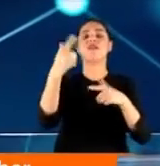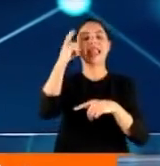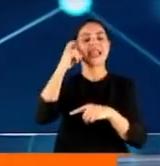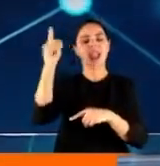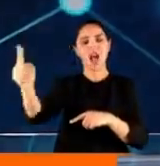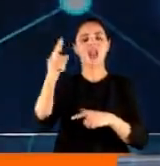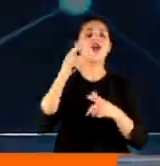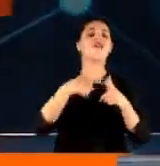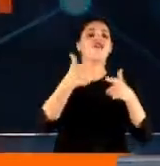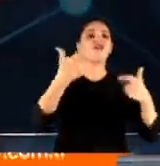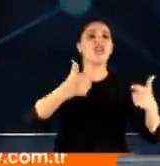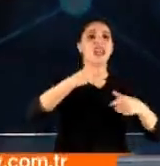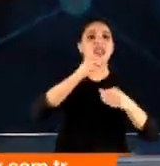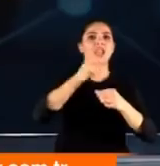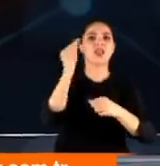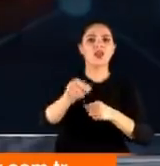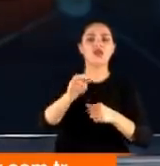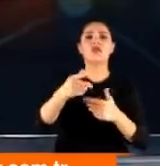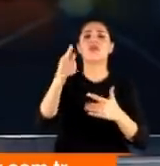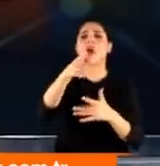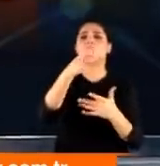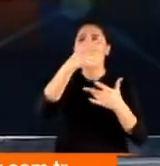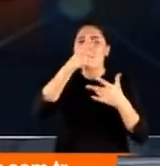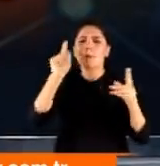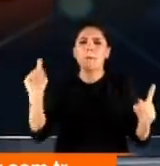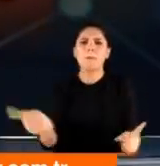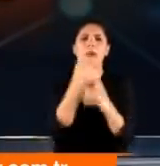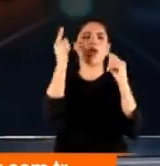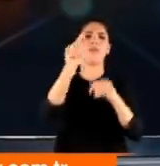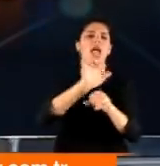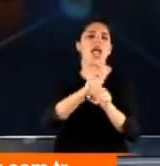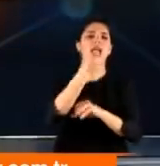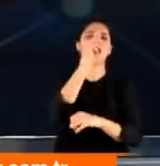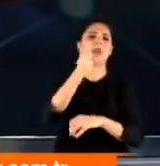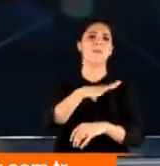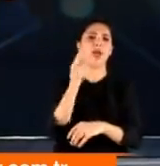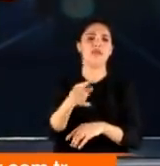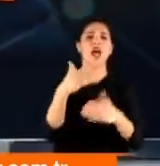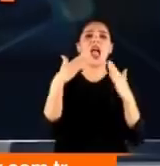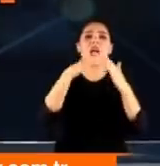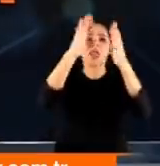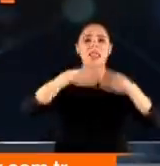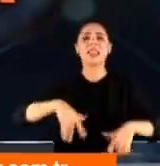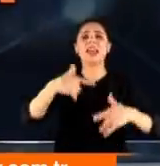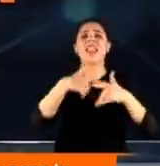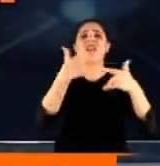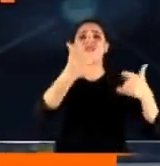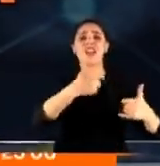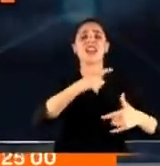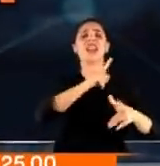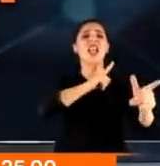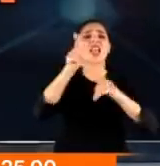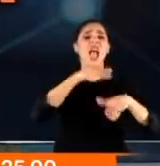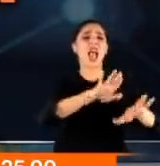topraklarındaki İsrail işgali yine eşi benzeri görülmüş bir zulüm haberiyle gündemde çünkü. Evleri yıkılan Filistinler seslerini duyurmak için